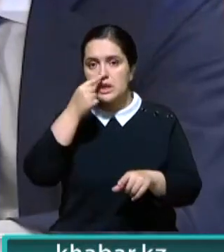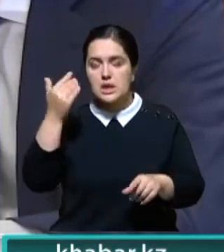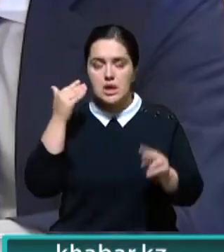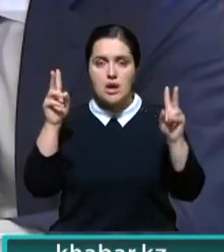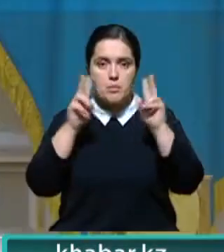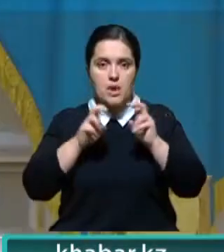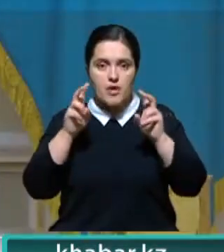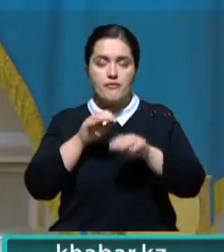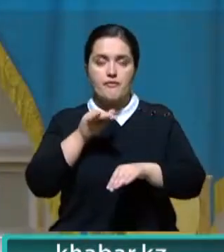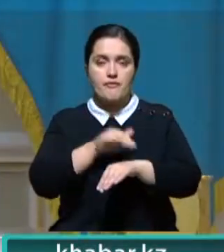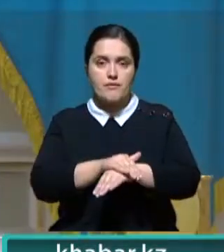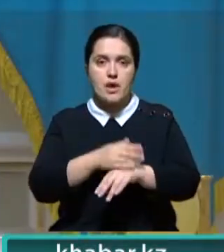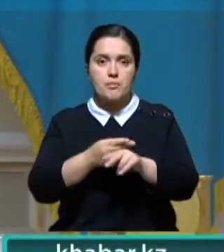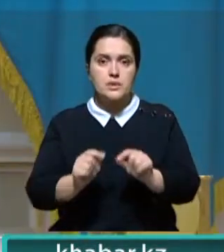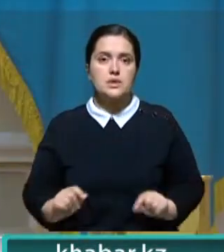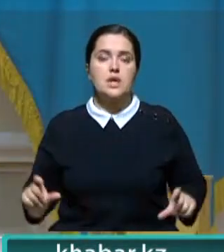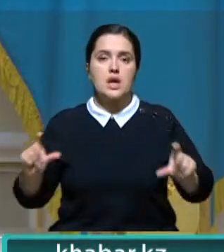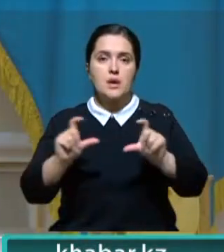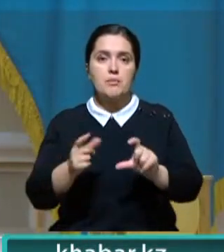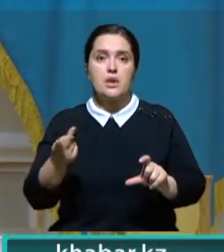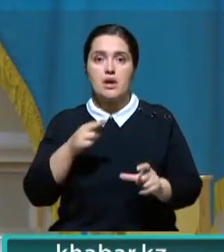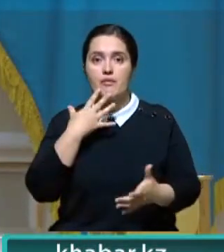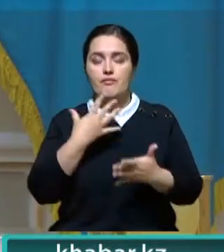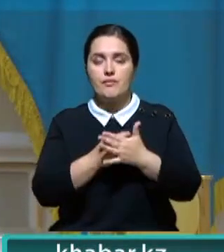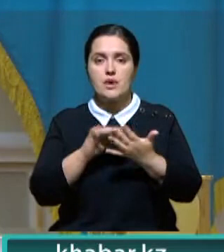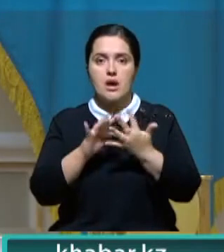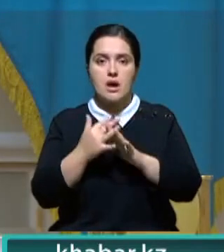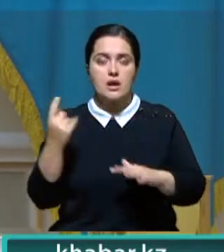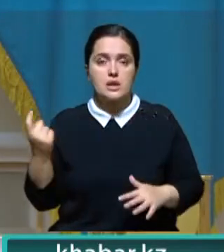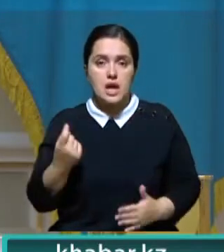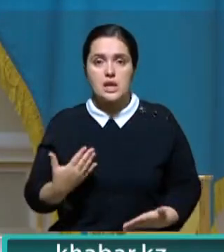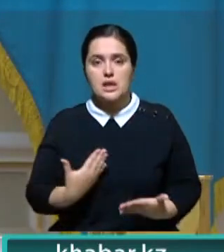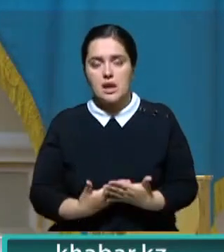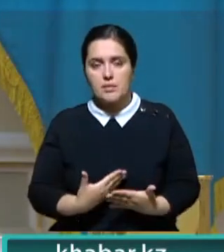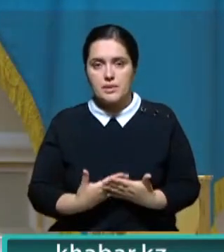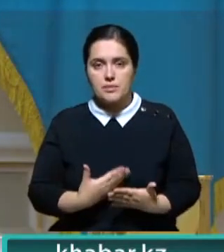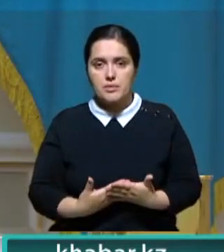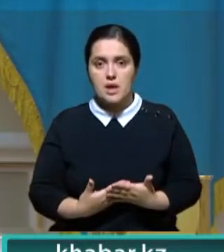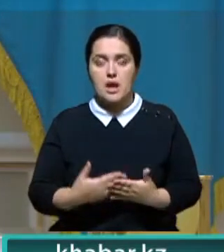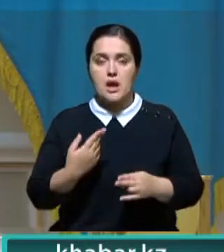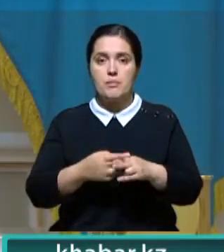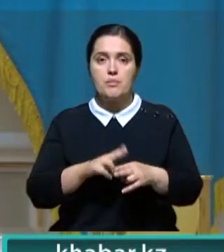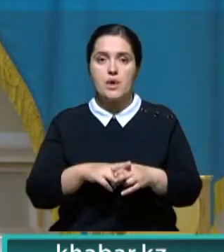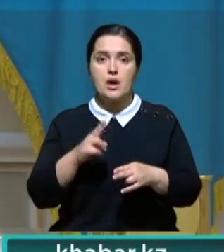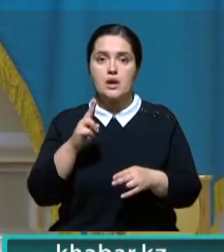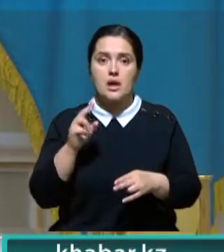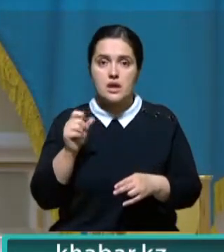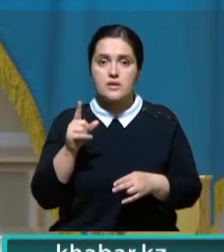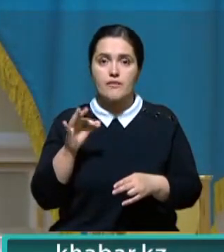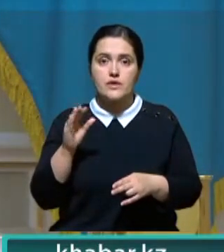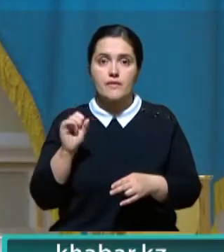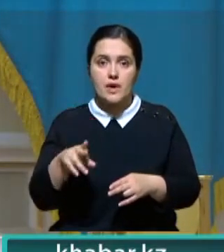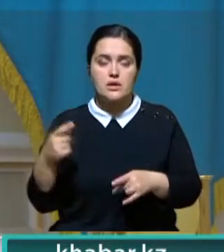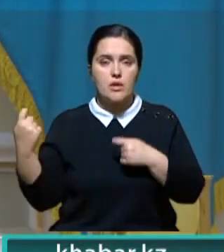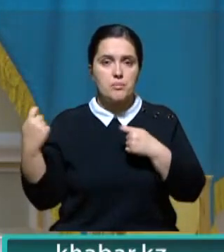выявила факты завышения цен для отечественных аграриев. Например, Казфосфат продавала значительные